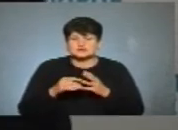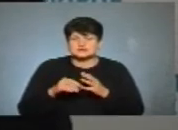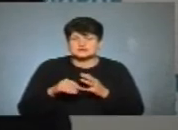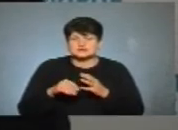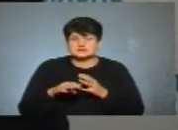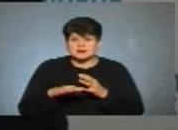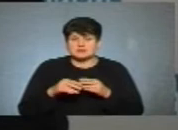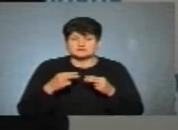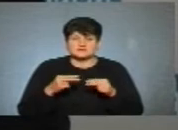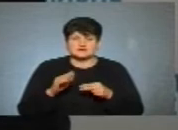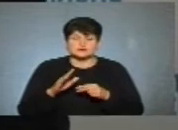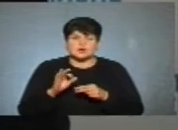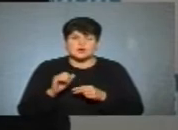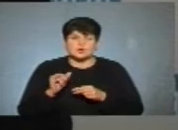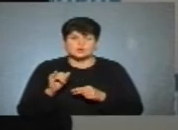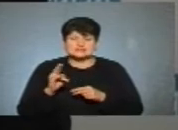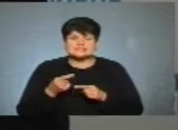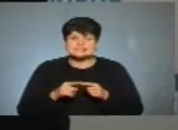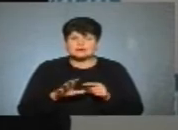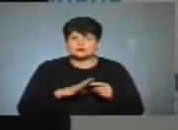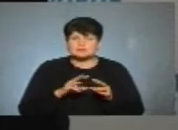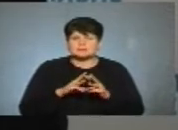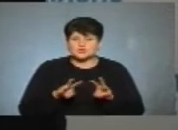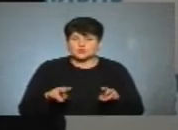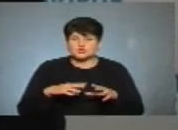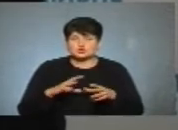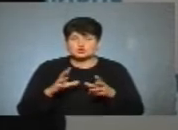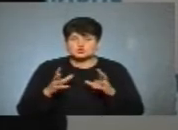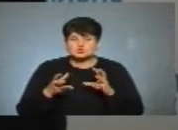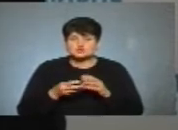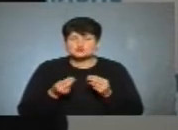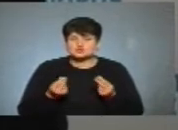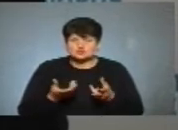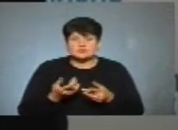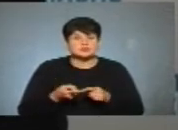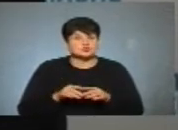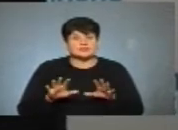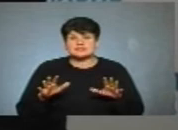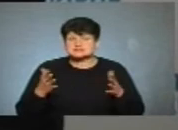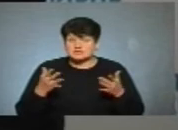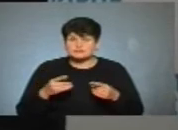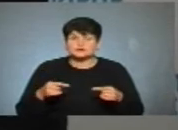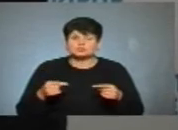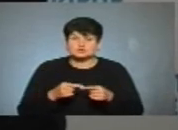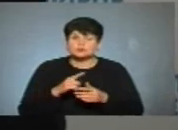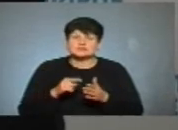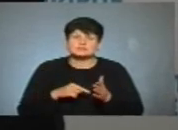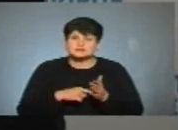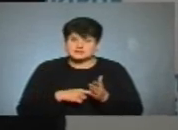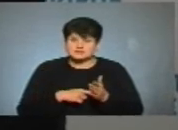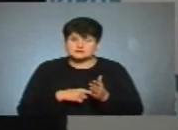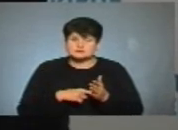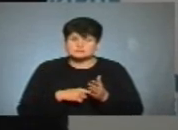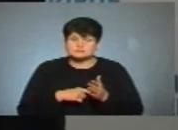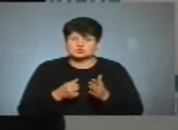через акціон, це були мільйонні суми, які б могли надійти в бюджет міста. Але цього не сталося. Відповідно, в мене просило запитання до